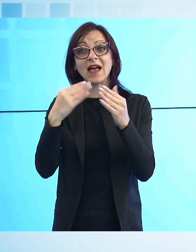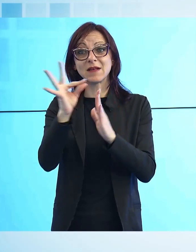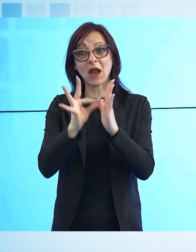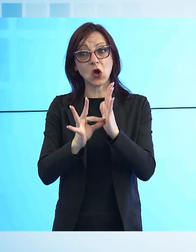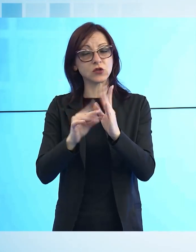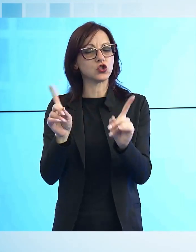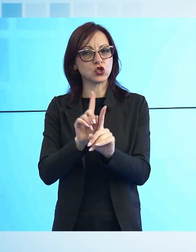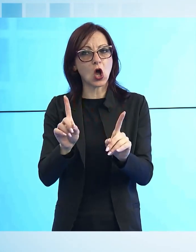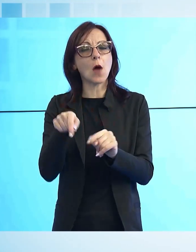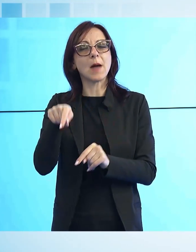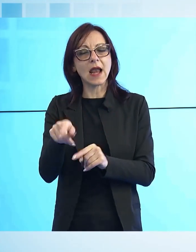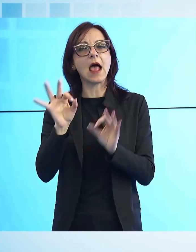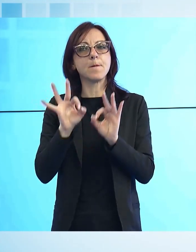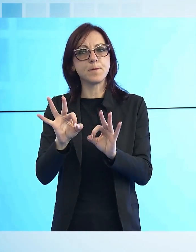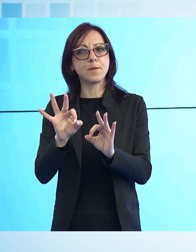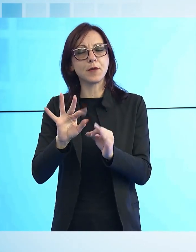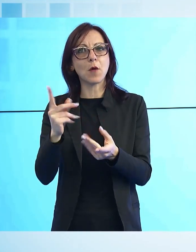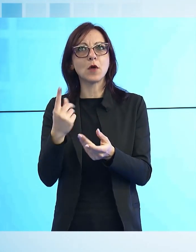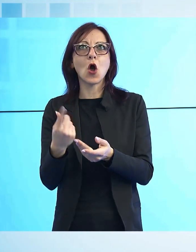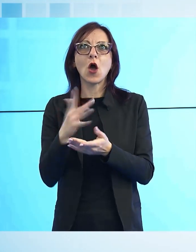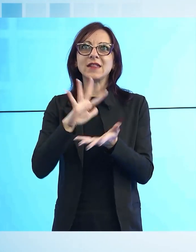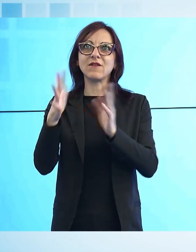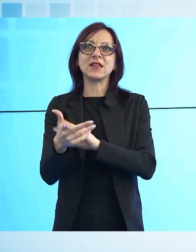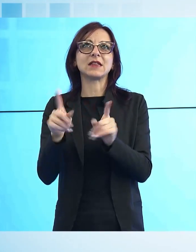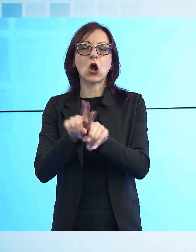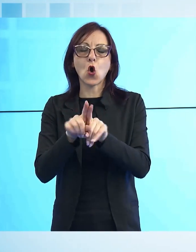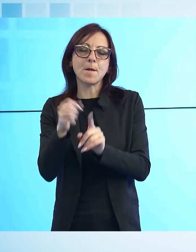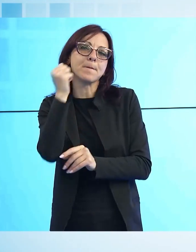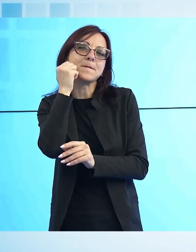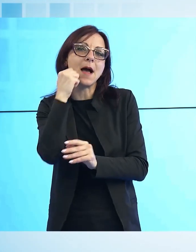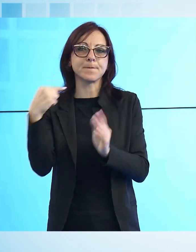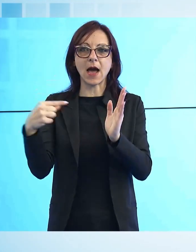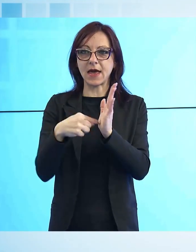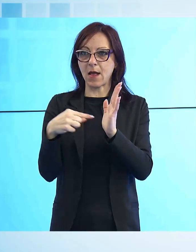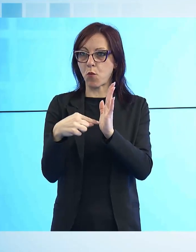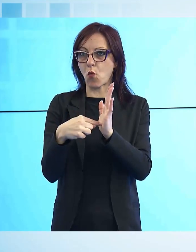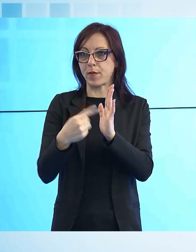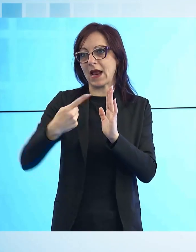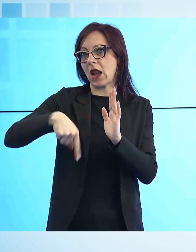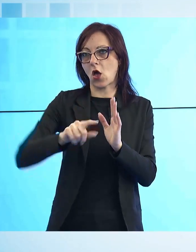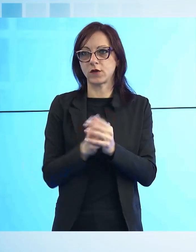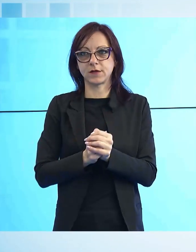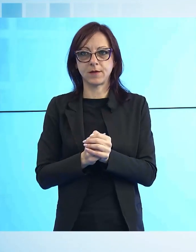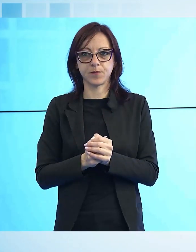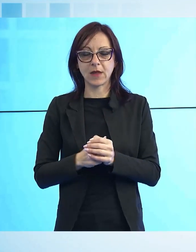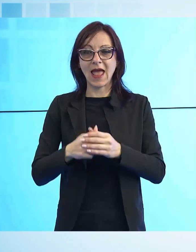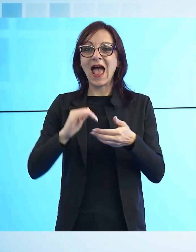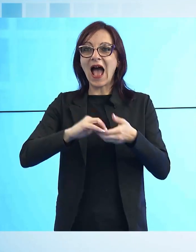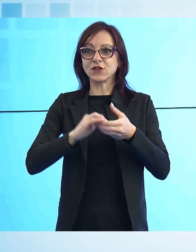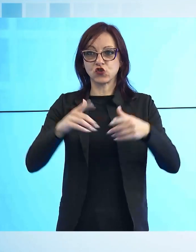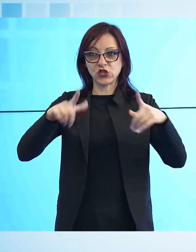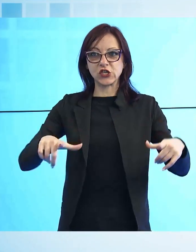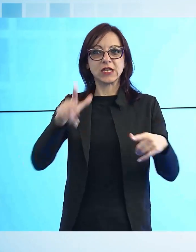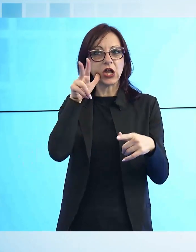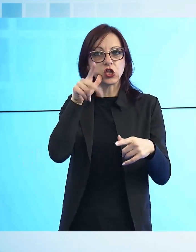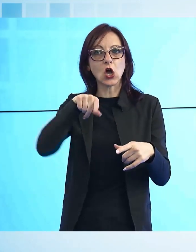tanto da meritarsi il titolo di madre della Repubblica. L'evento è stato curato dall'Associazione La Città delle Donne e dalla Fondazione